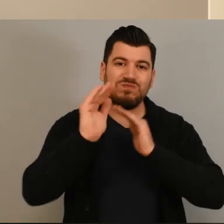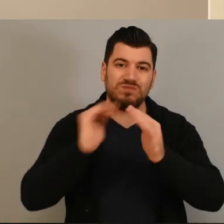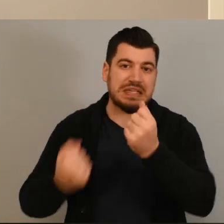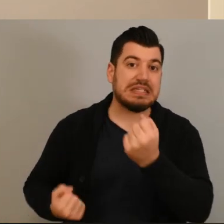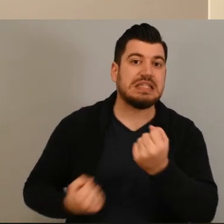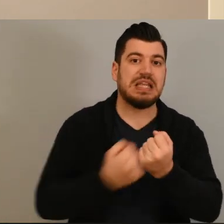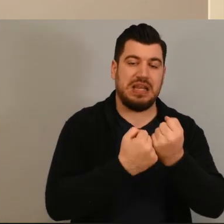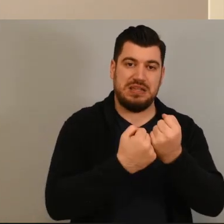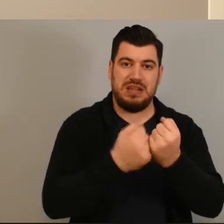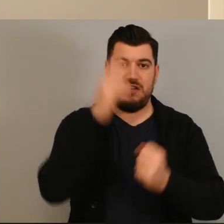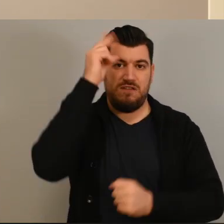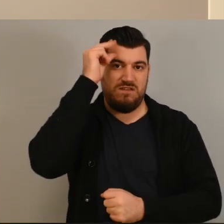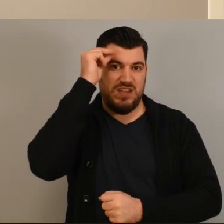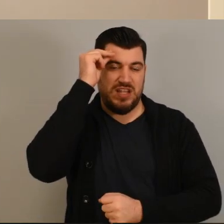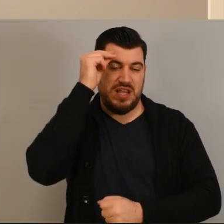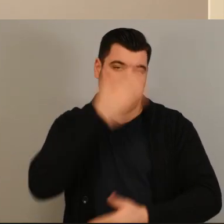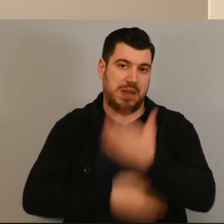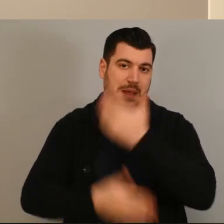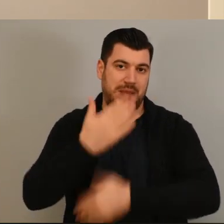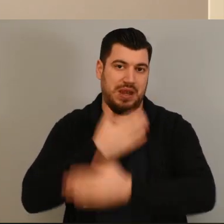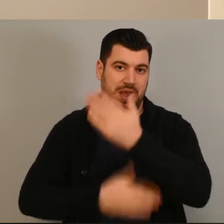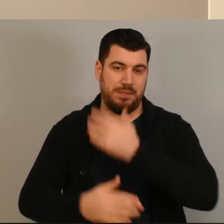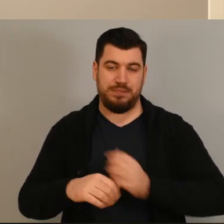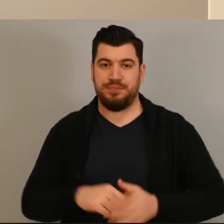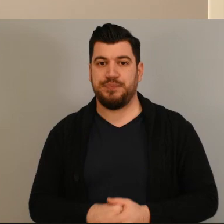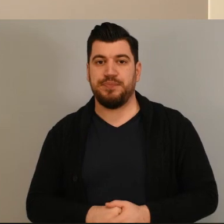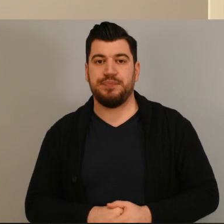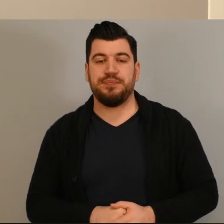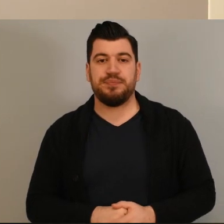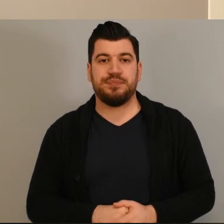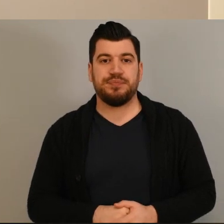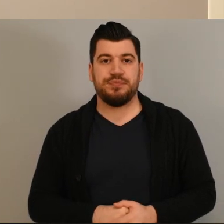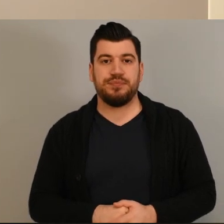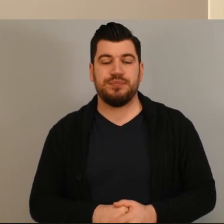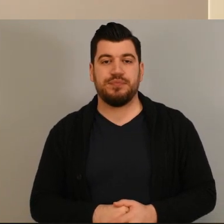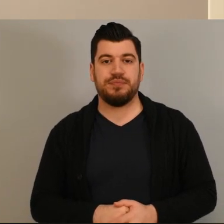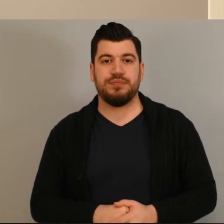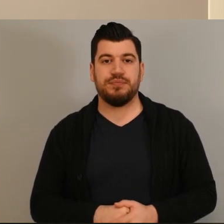Πανεπιστήμιων για τους φοιτητές με αναπηρία.